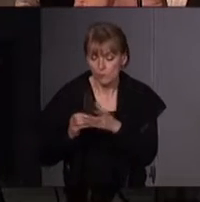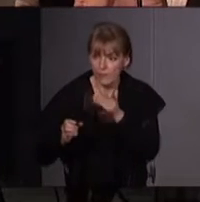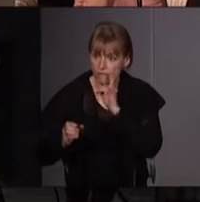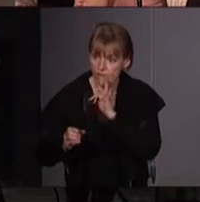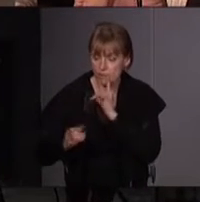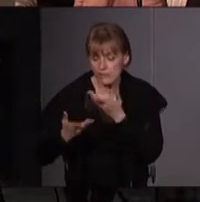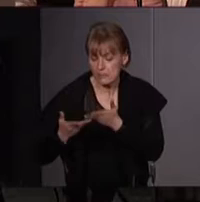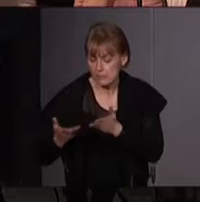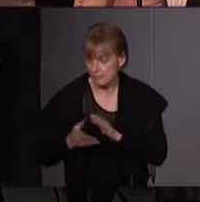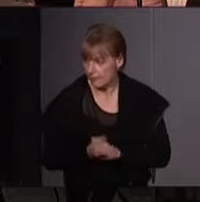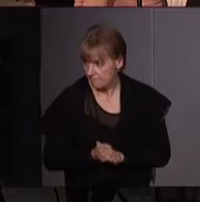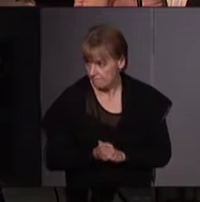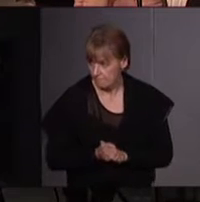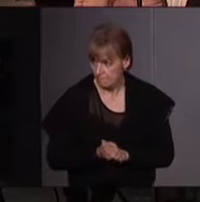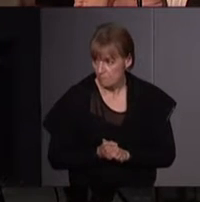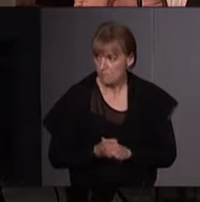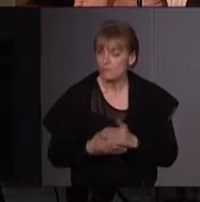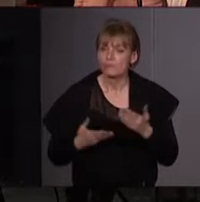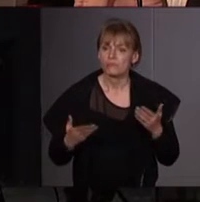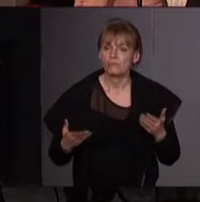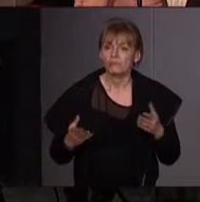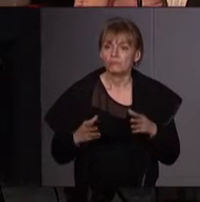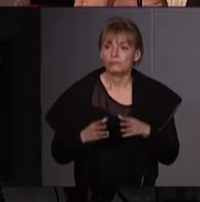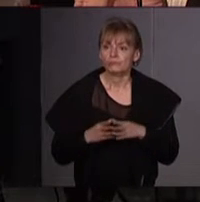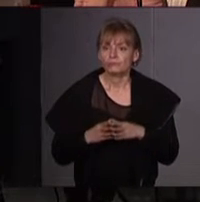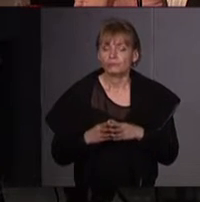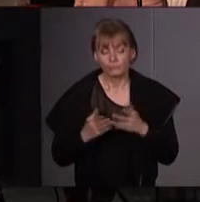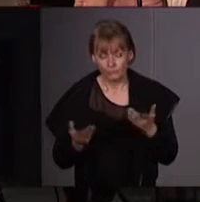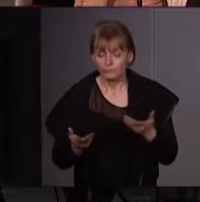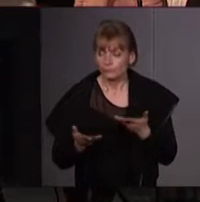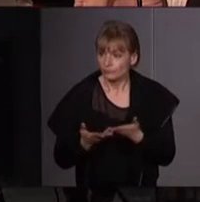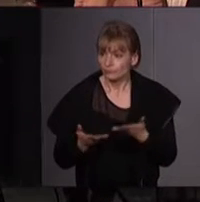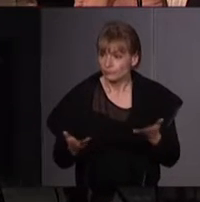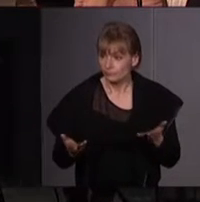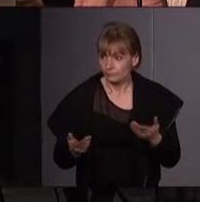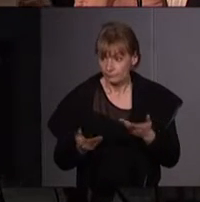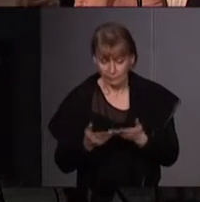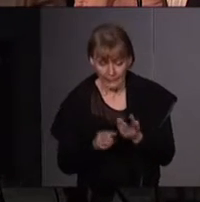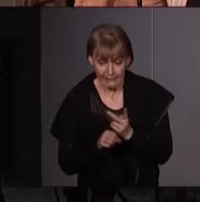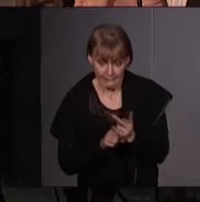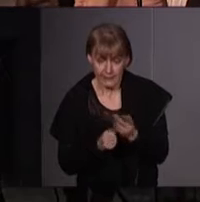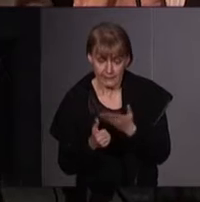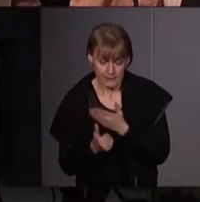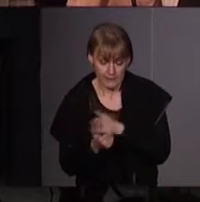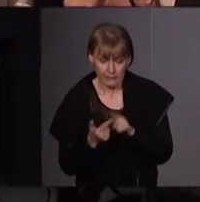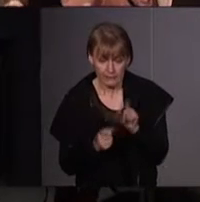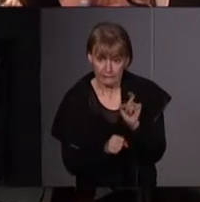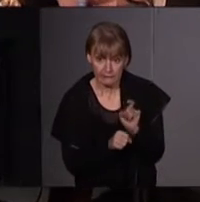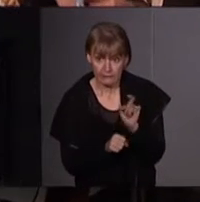retrouve avec une assignation pour les écoféministes, le risque, le risque et les critiques,